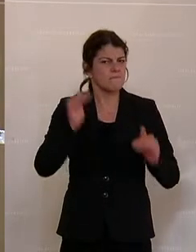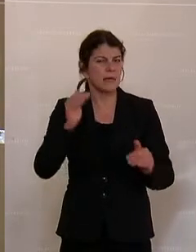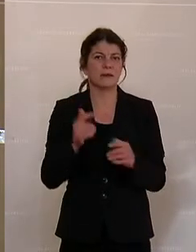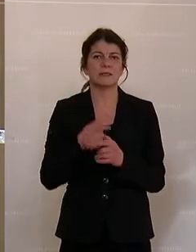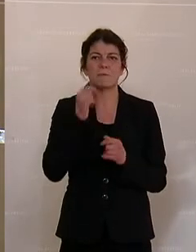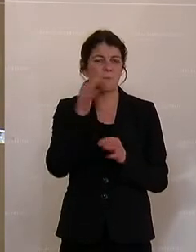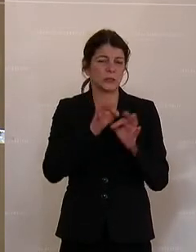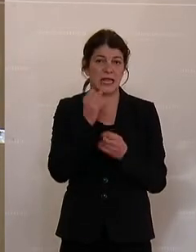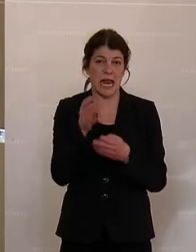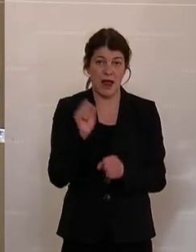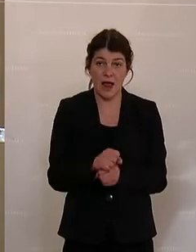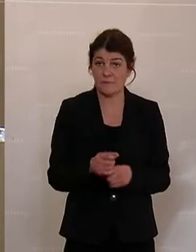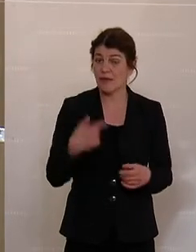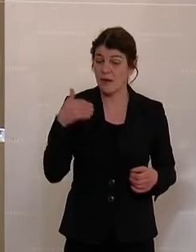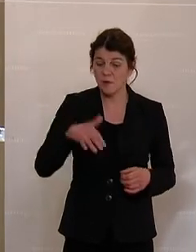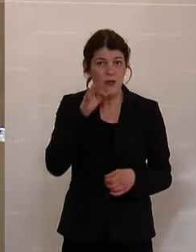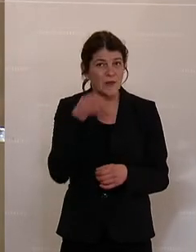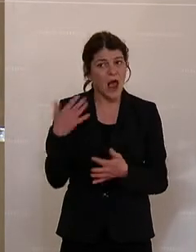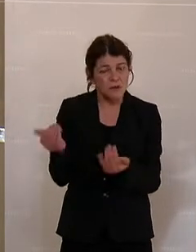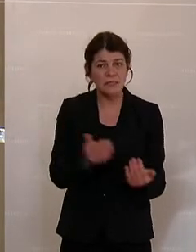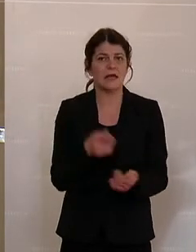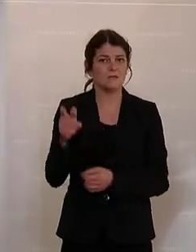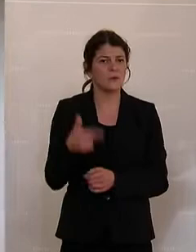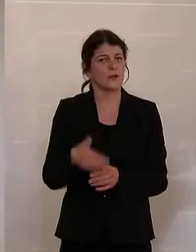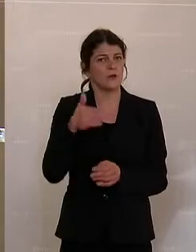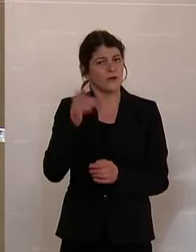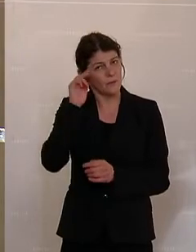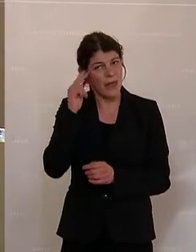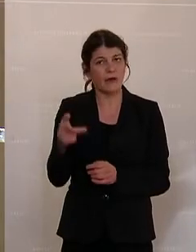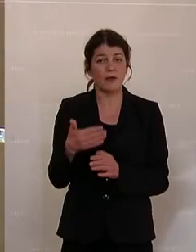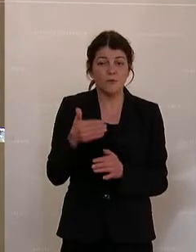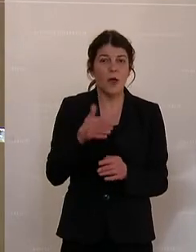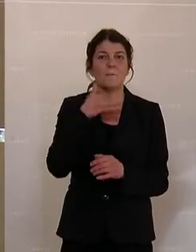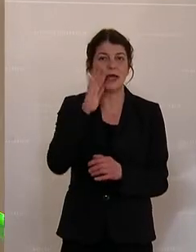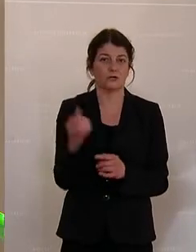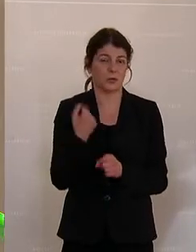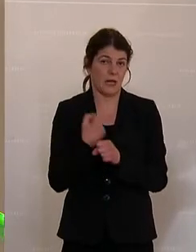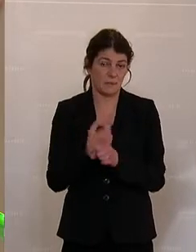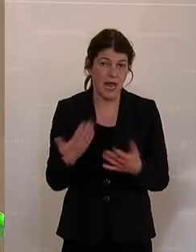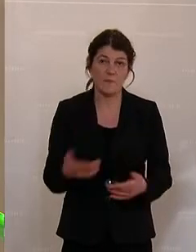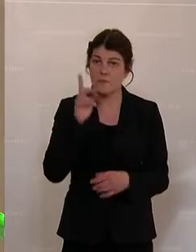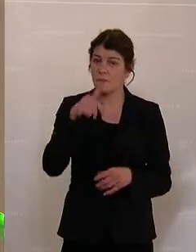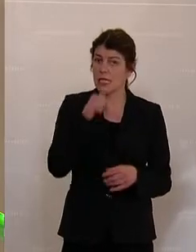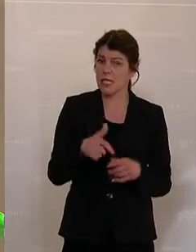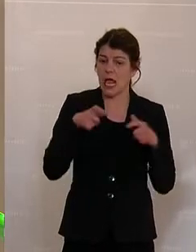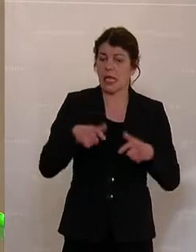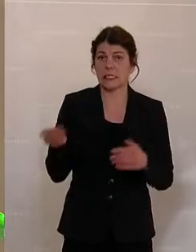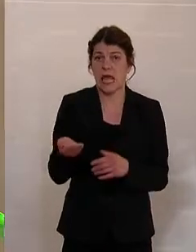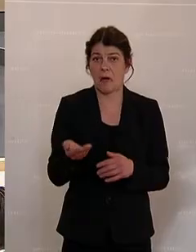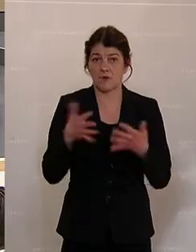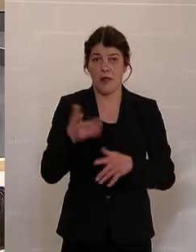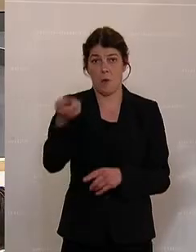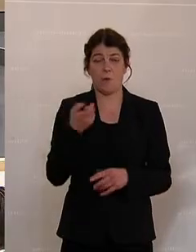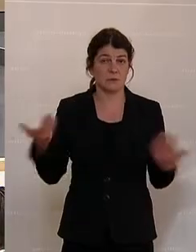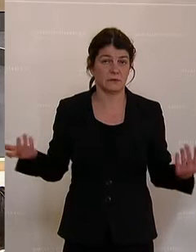müssen Frauen dazu bringen, dass sie drüber nachdenken, dass sie früher wieder mehr Stunden machen, damit sie dann nicht in diese Altersarmutsfalle kommen.